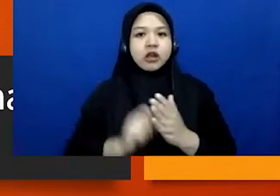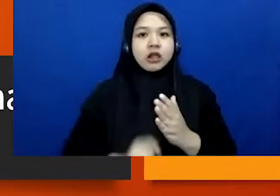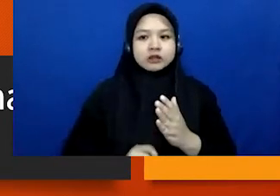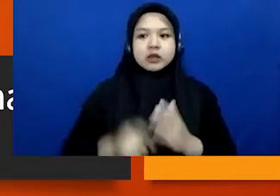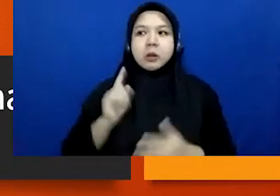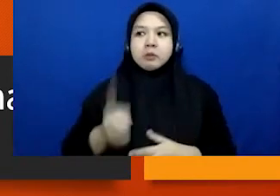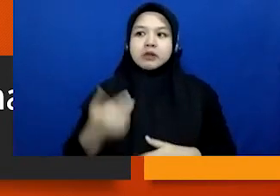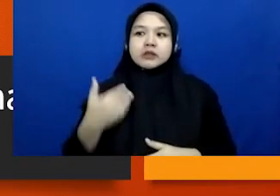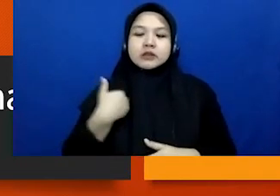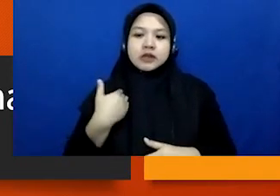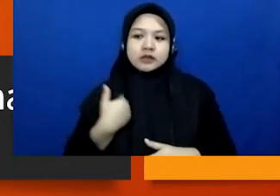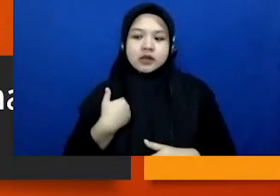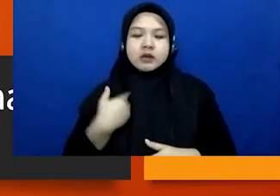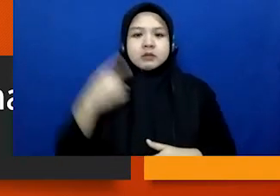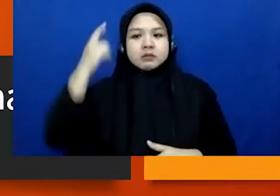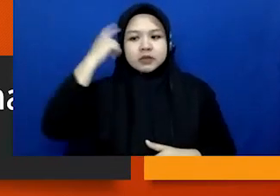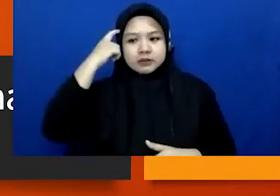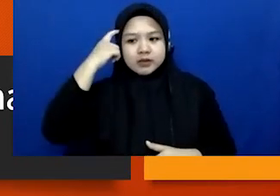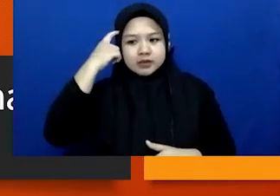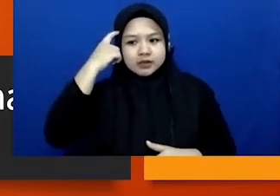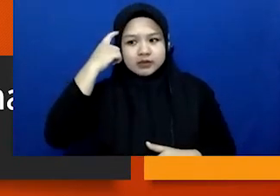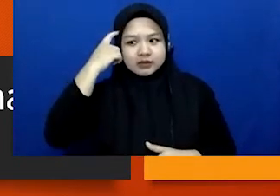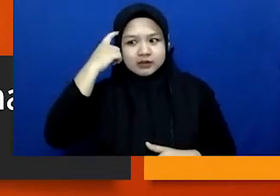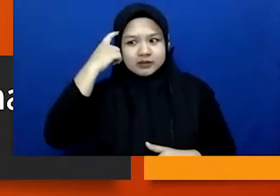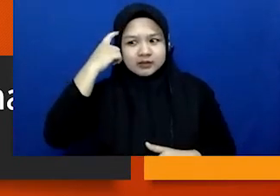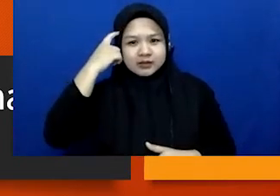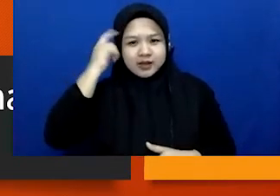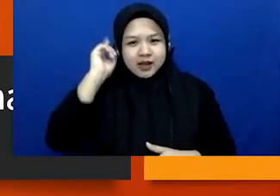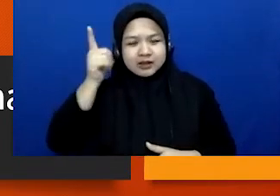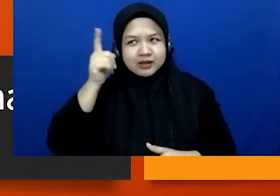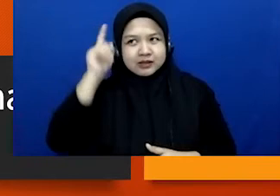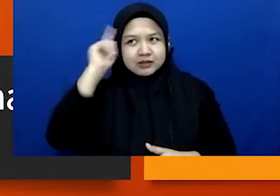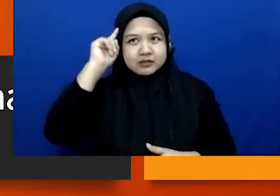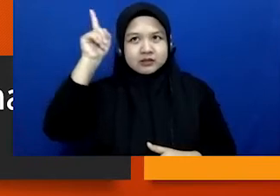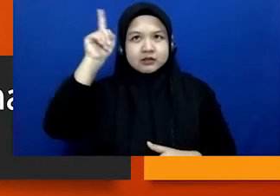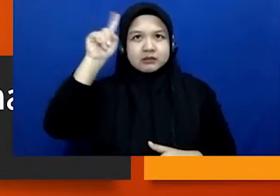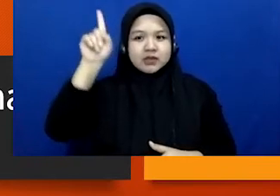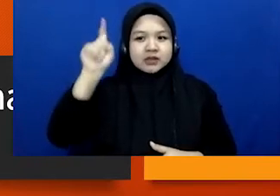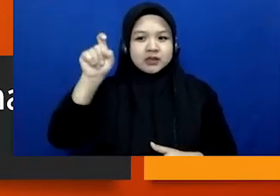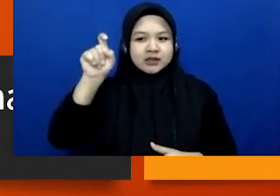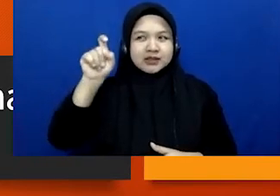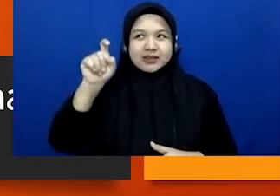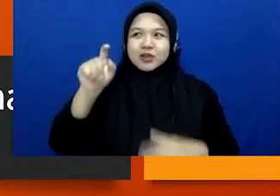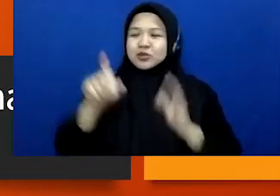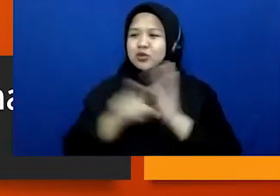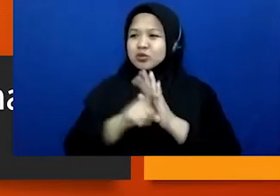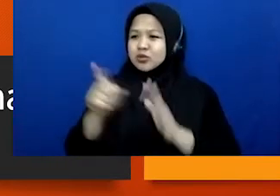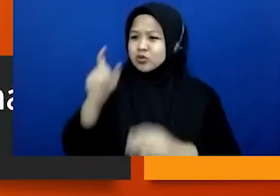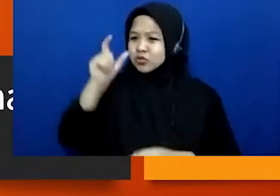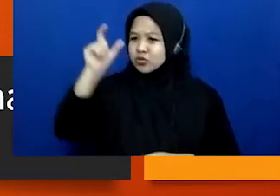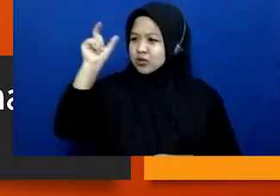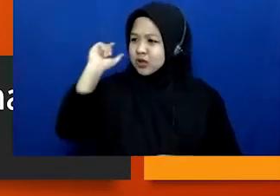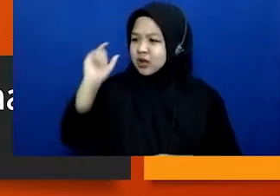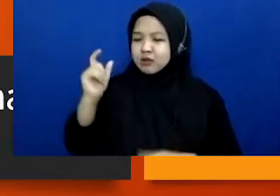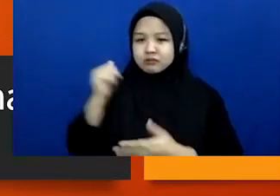pasti ada kepikiran, ada beberapa pertanyaan yang terlintas gitu kan. Misalnya, curiga nih, Narti